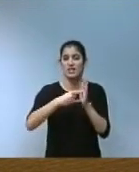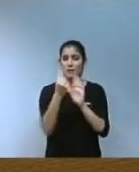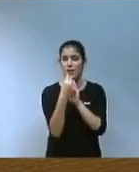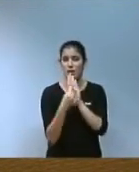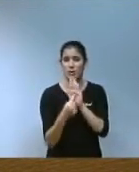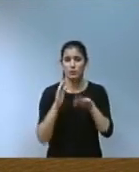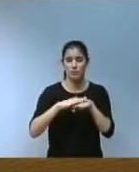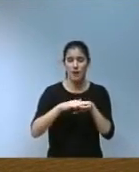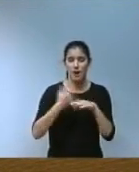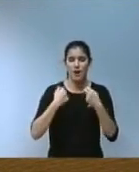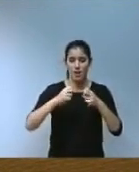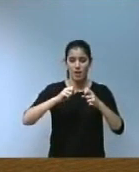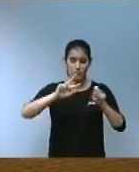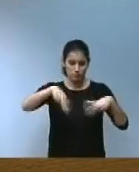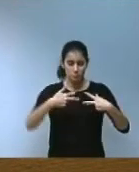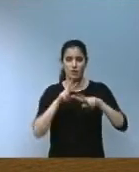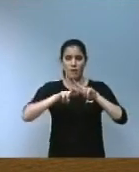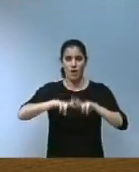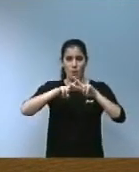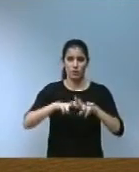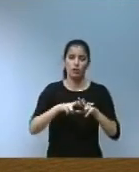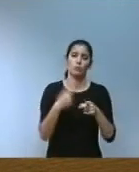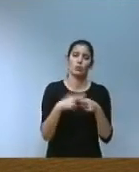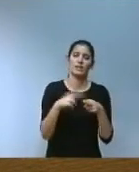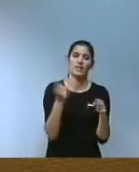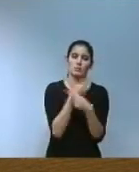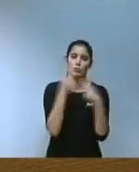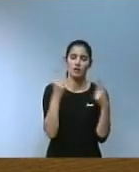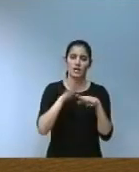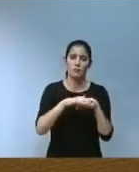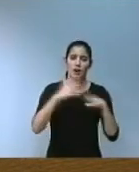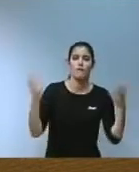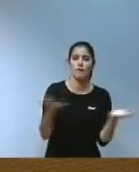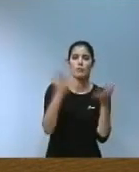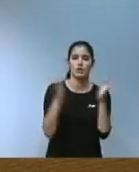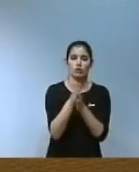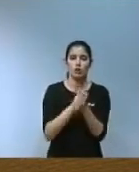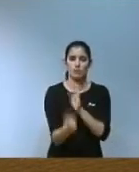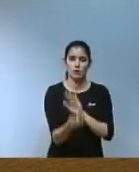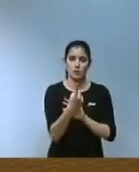permeta l'avaluació de les polítiques públiques en matèria de foment de l'emprenedoria i l'activitat de